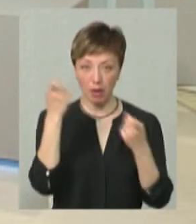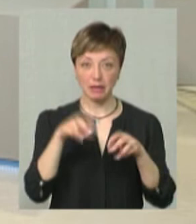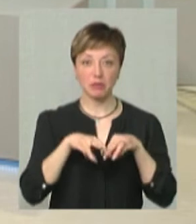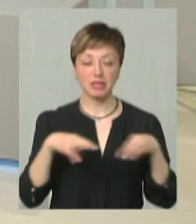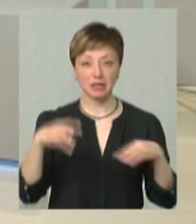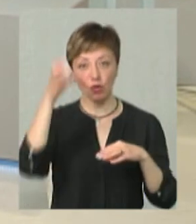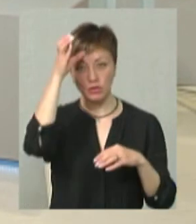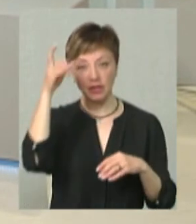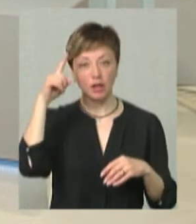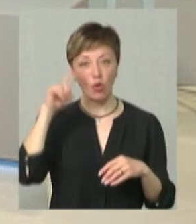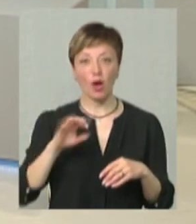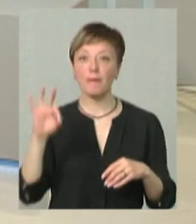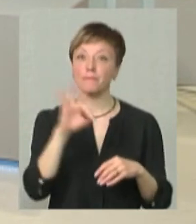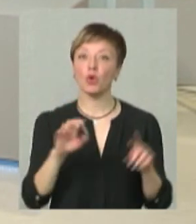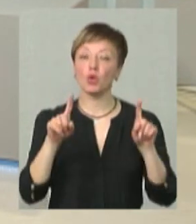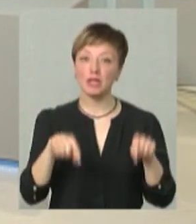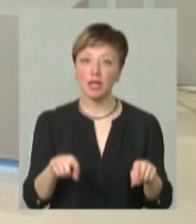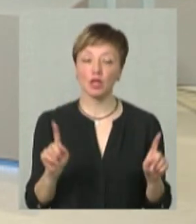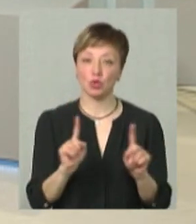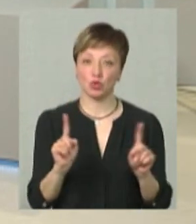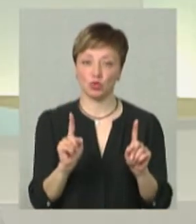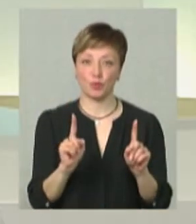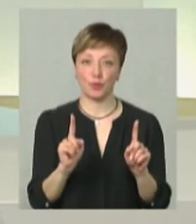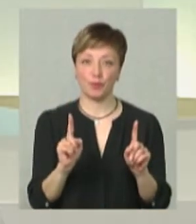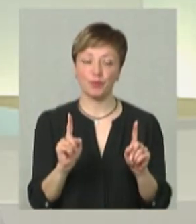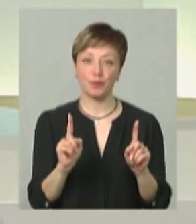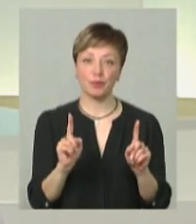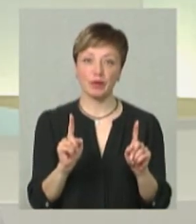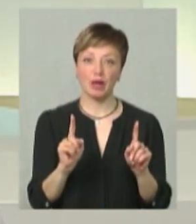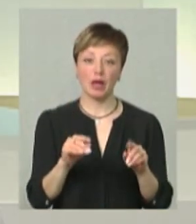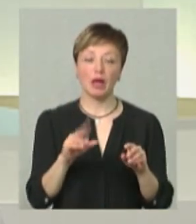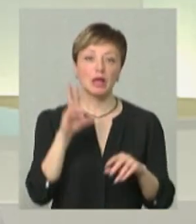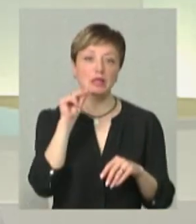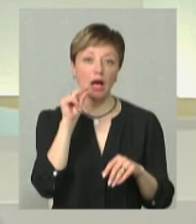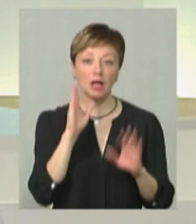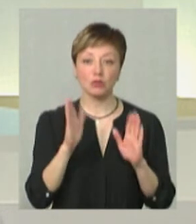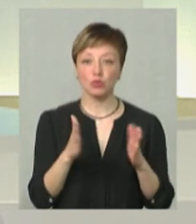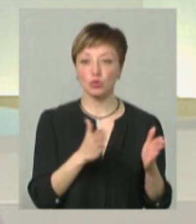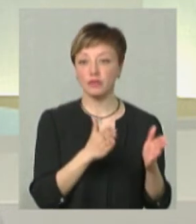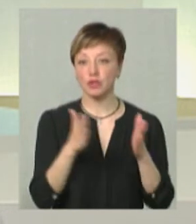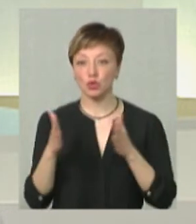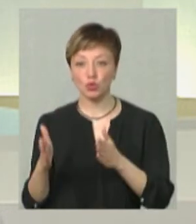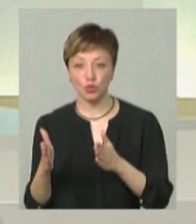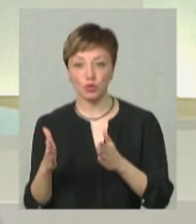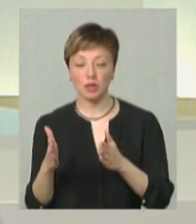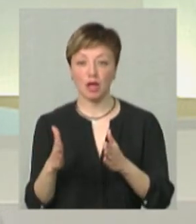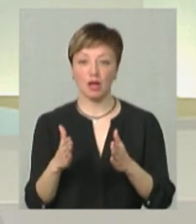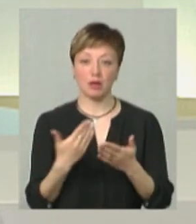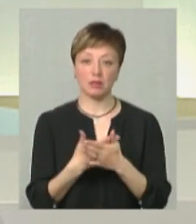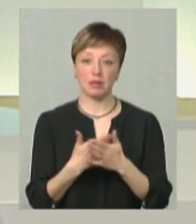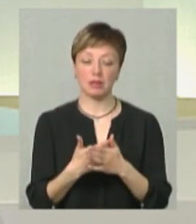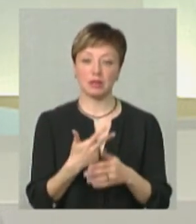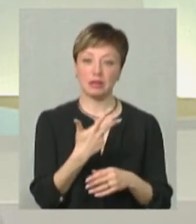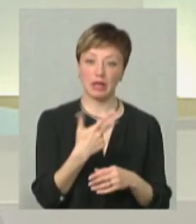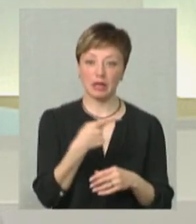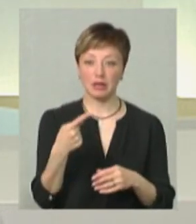Міністерства освіти і науки стосовно того, що дати будуть трошечки відсунуті, тобто порядка десь 3